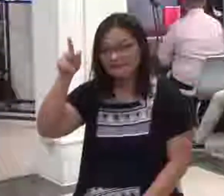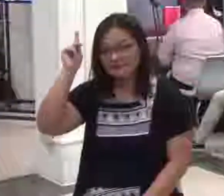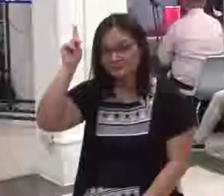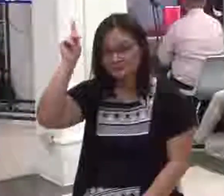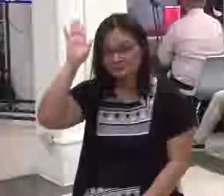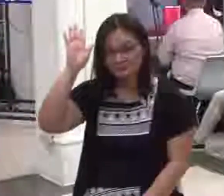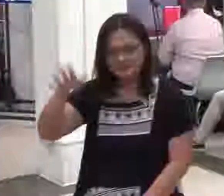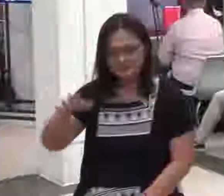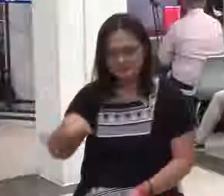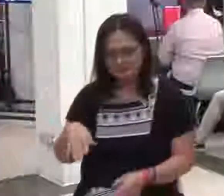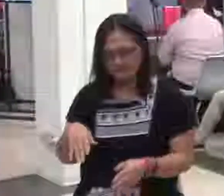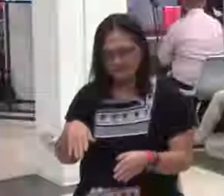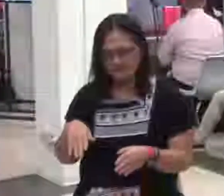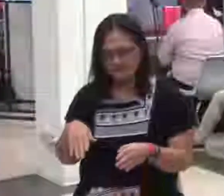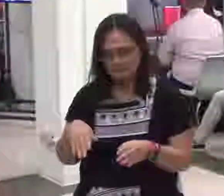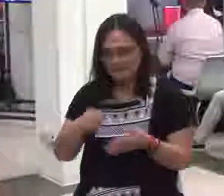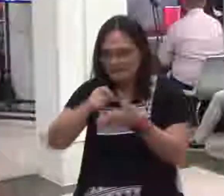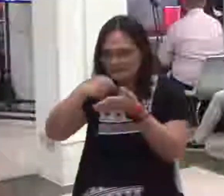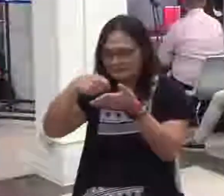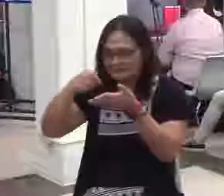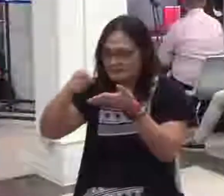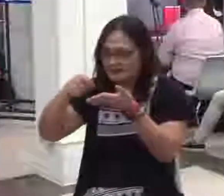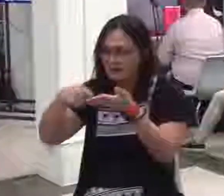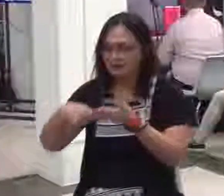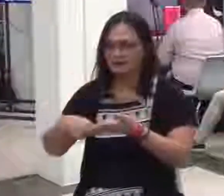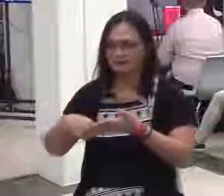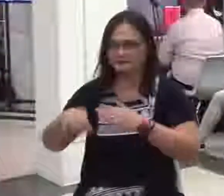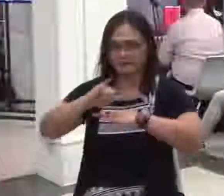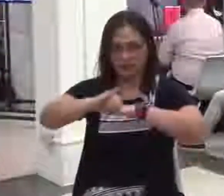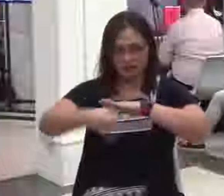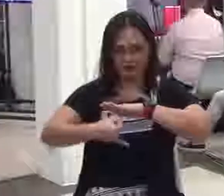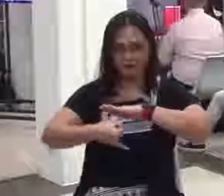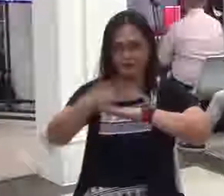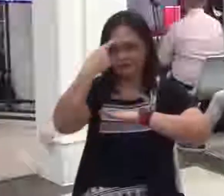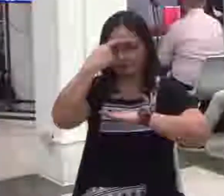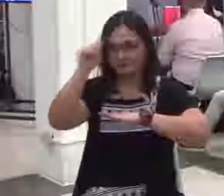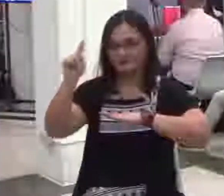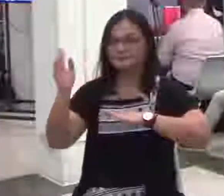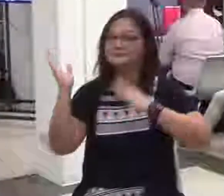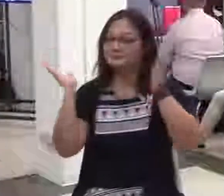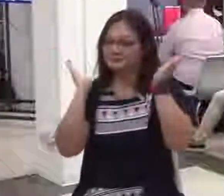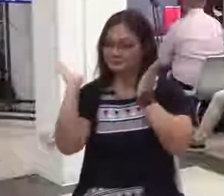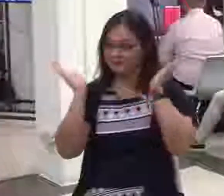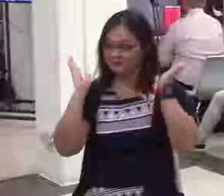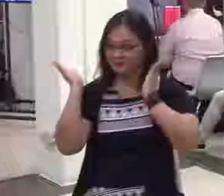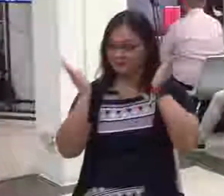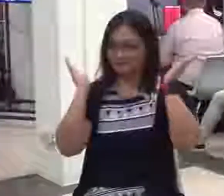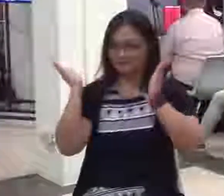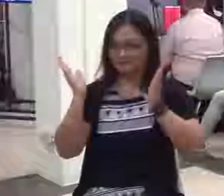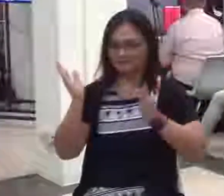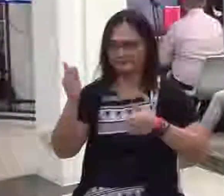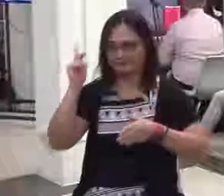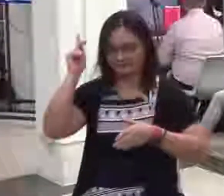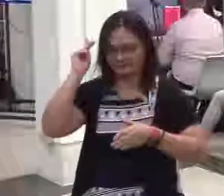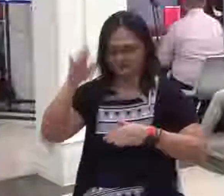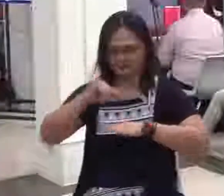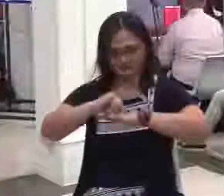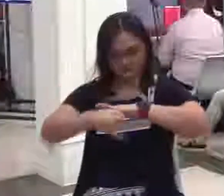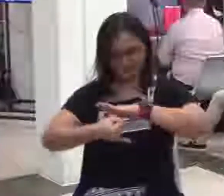gobyerno. kung ito ay gagawin doon sa batasan sige ilagyan nyo ng honorable. Okay?